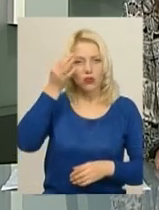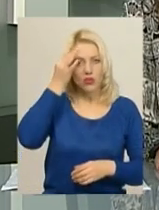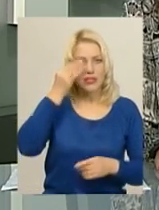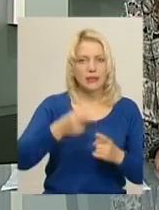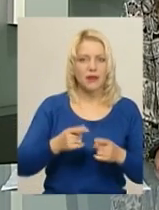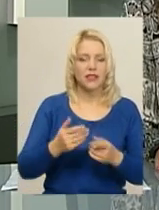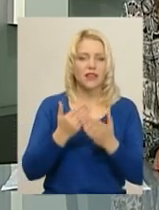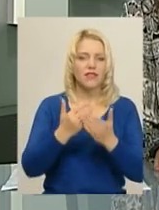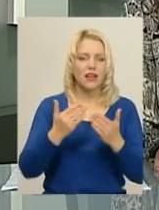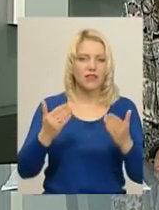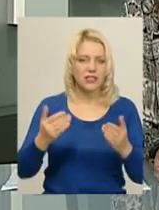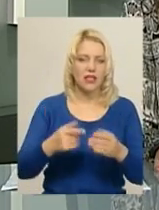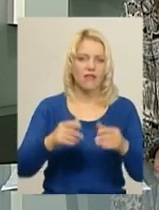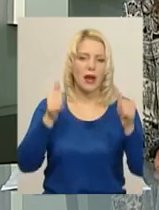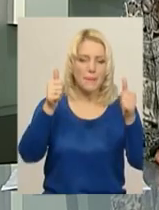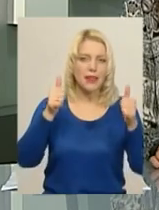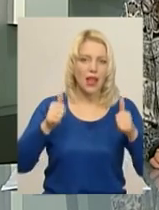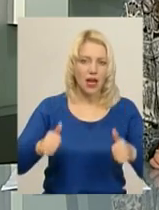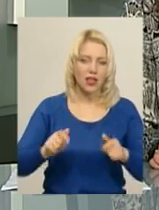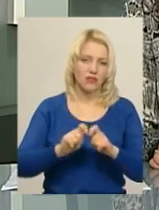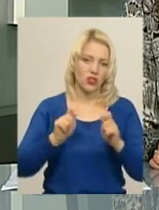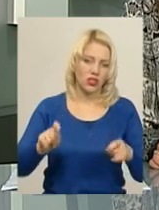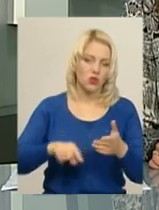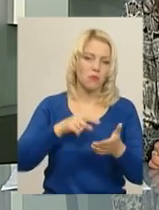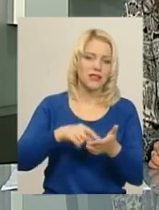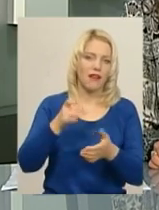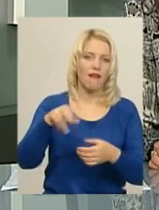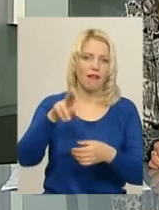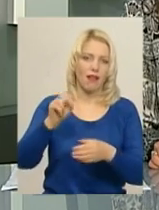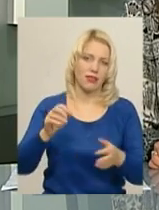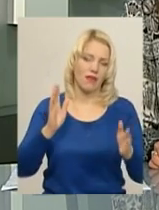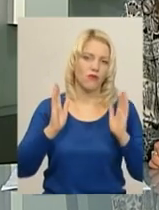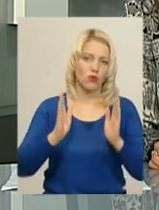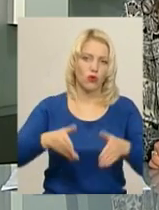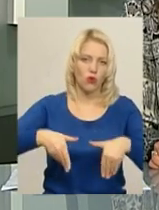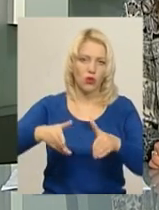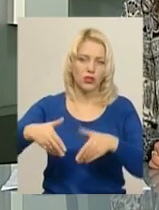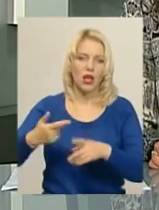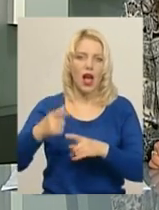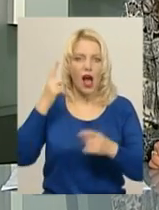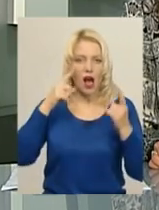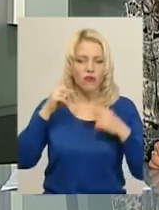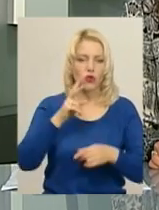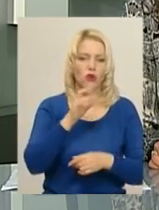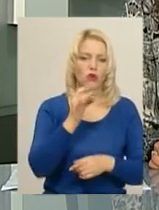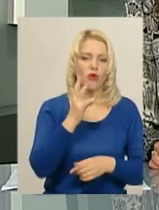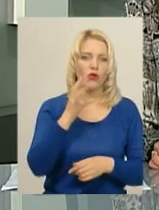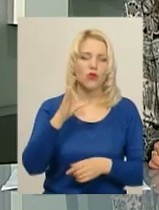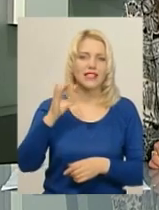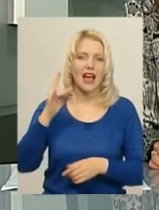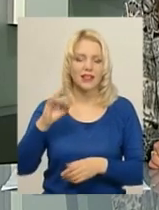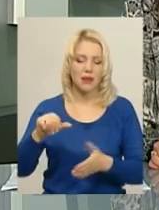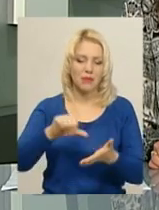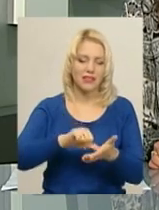відкрилася у приміщенні Хмельницької міської ради. Її автор – художник-графік Володимир Карвасарний. Представив 33